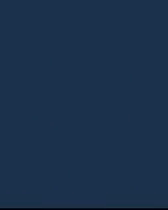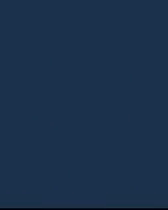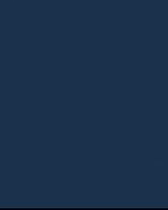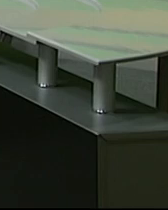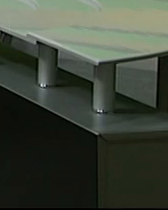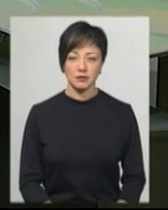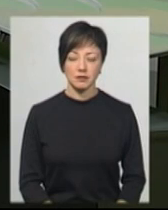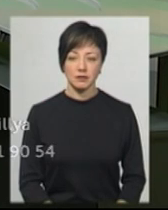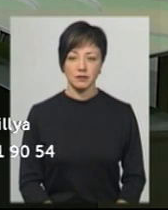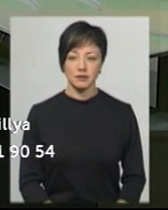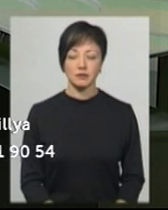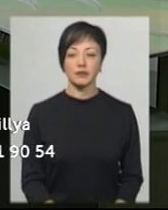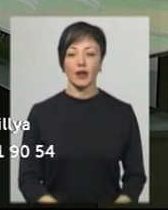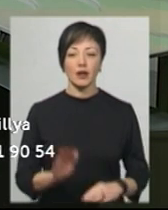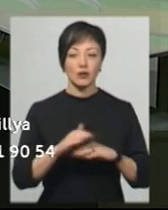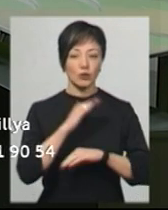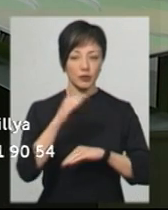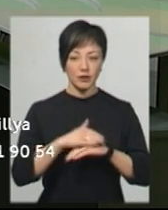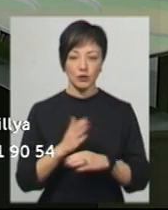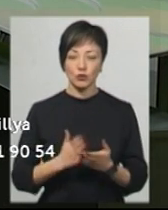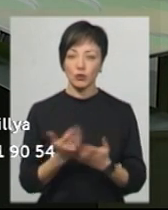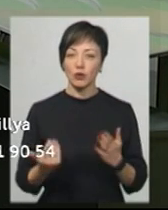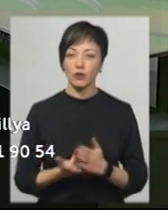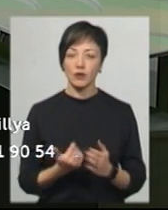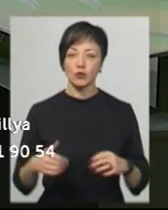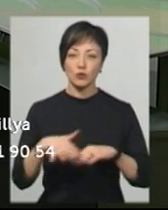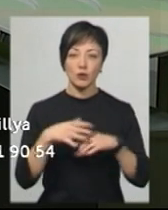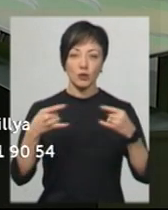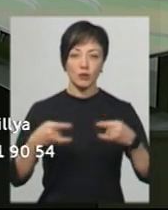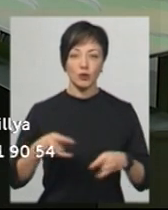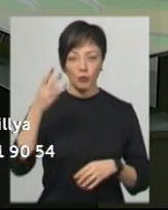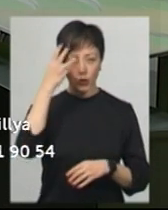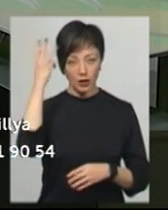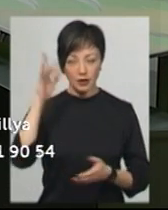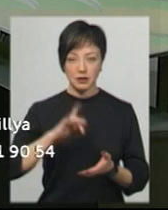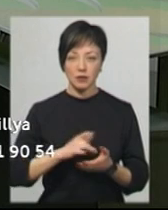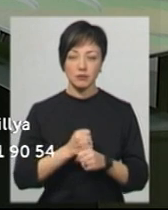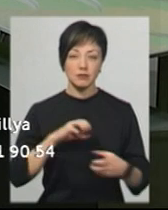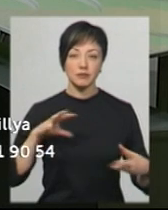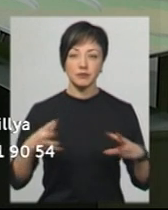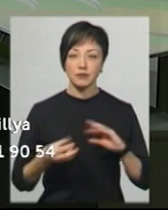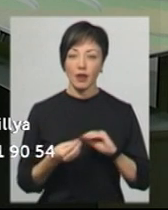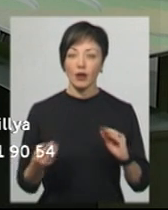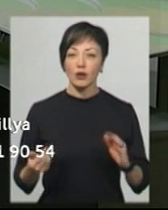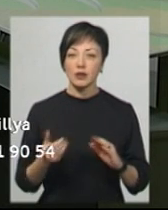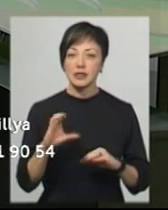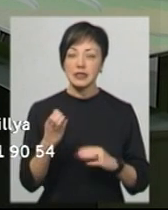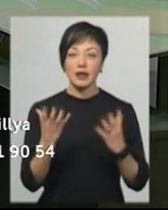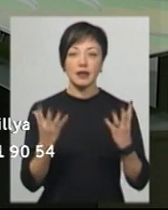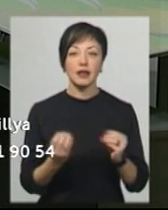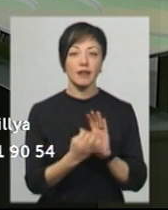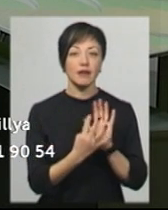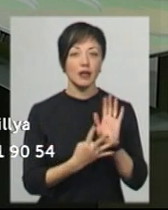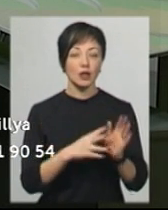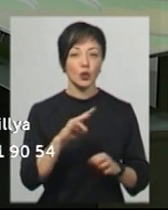Музика Добрий вечір. Служба новин Суспільного мовника ЯП «Ділля» готова підбити інформаційний підсумок середи 19